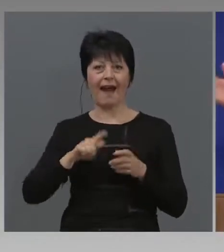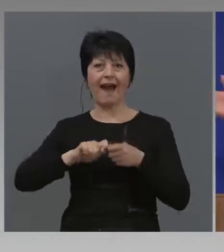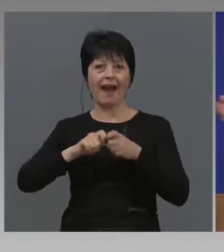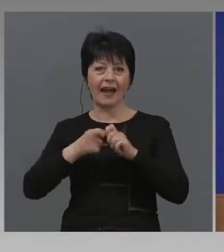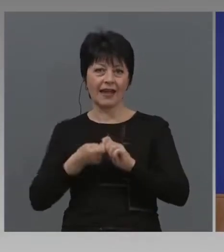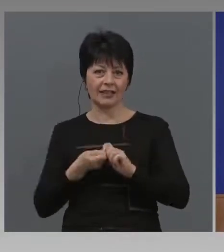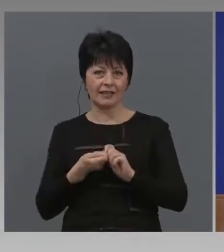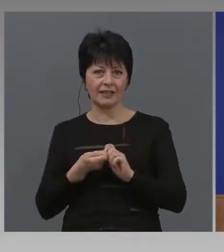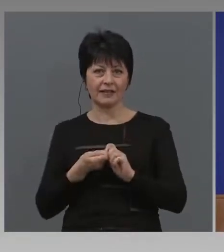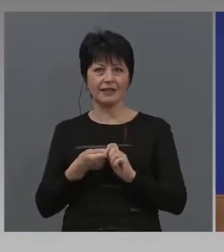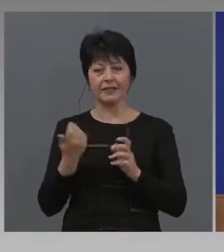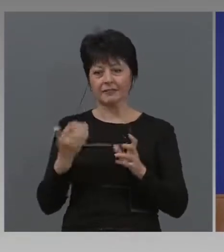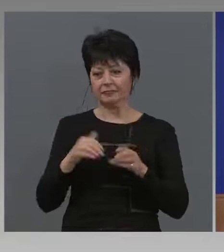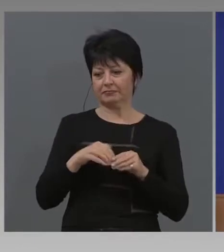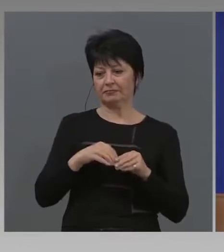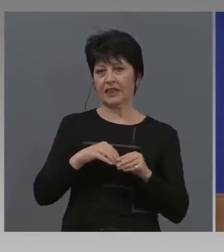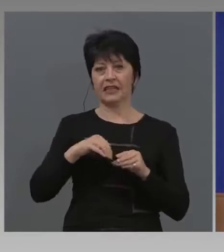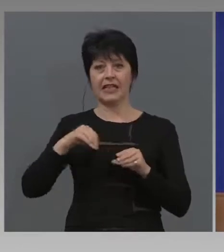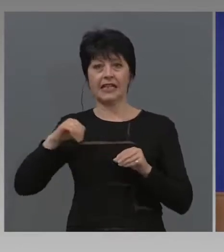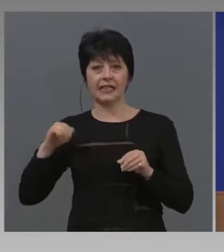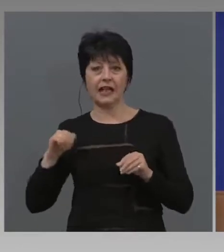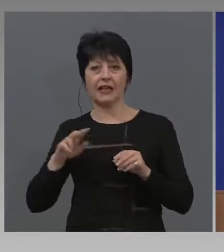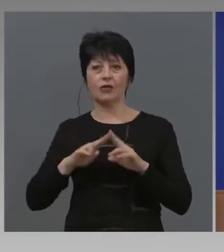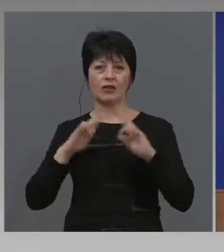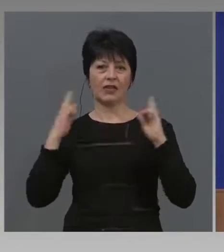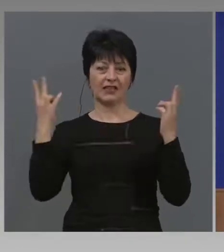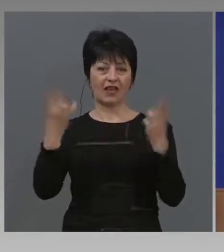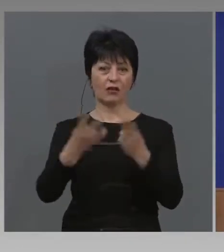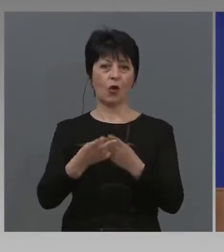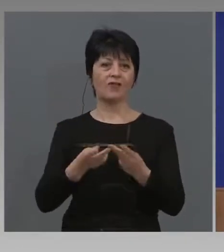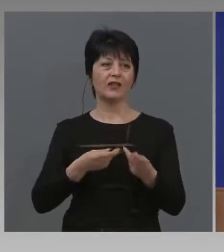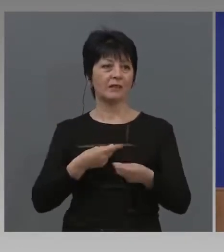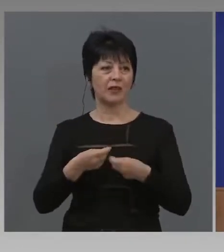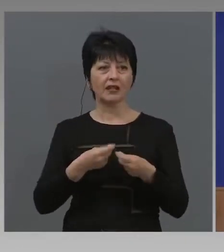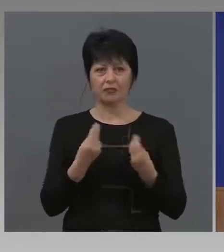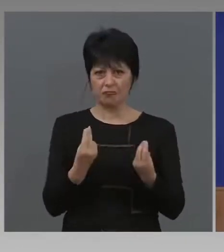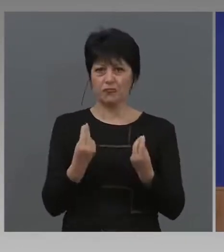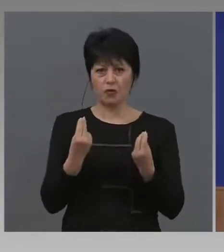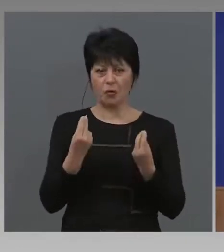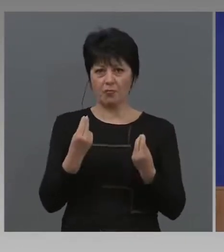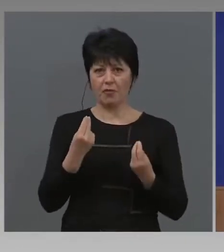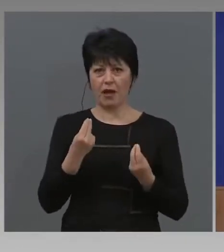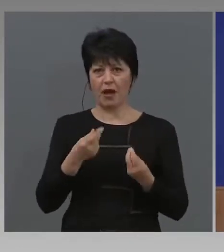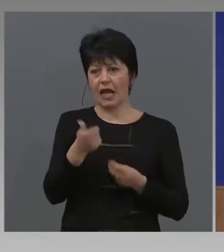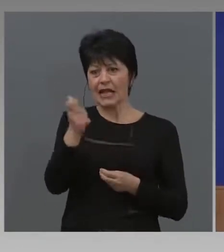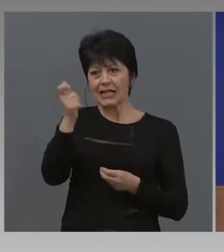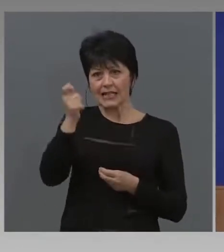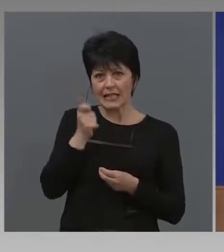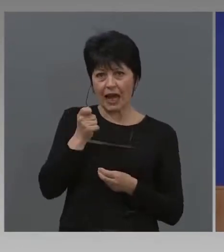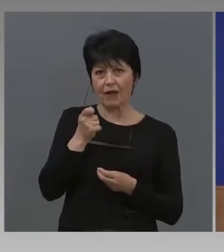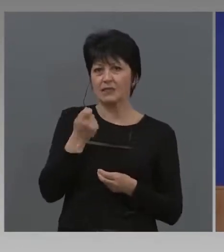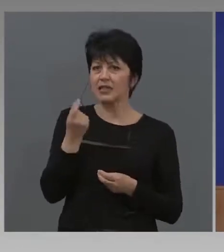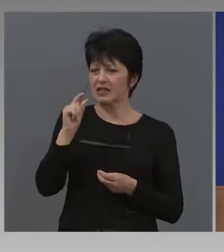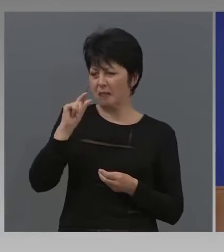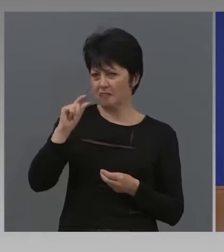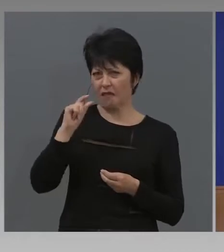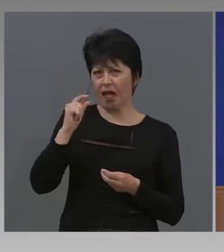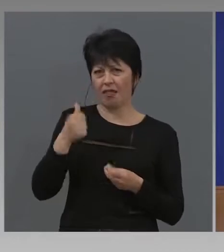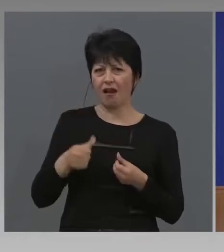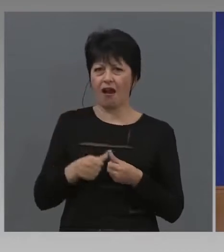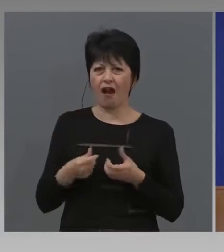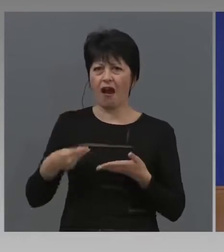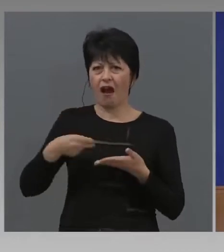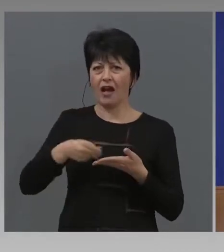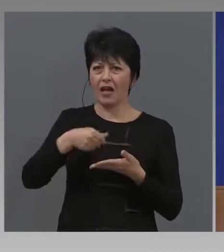световния пазар на пари, образно казано, изгоден заем. С малка лихва или големи пари да се